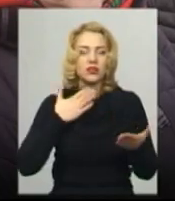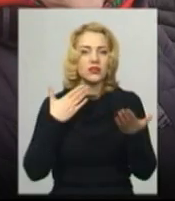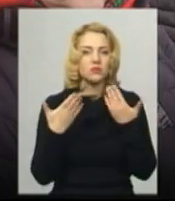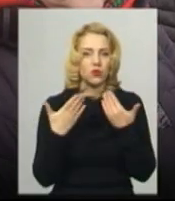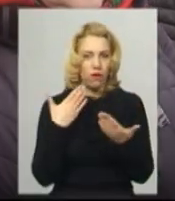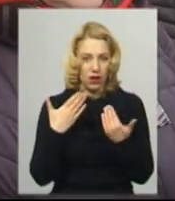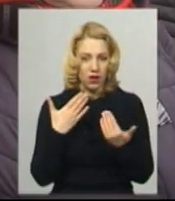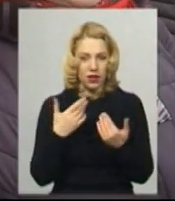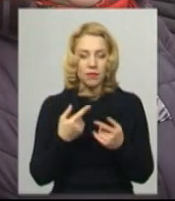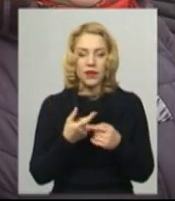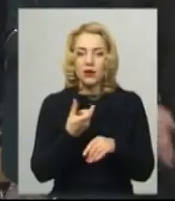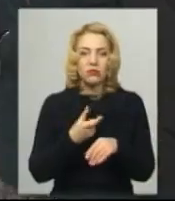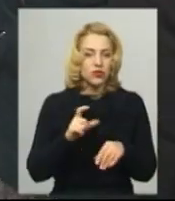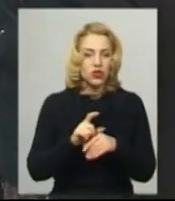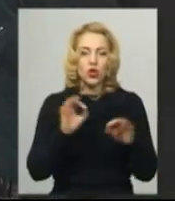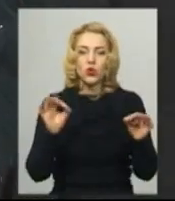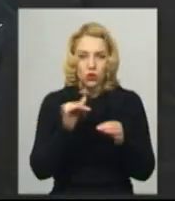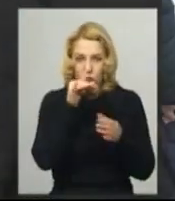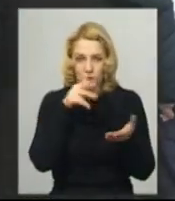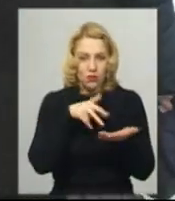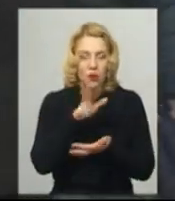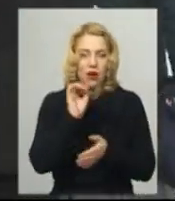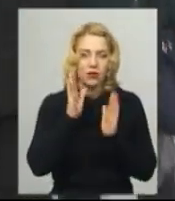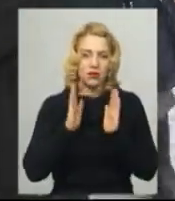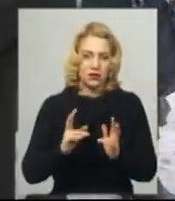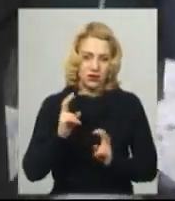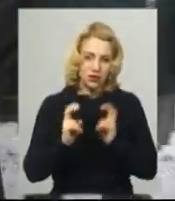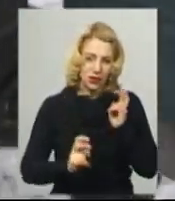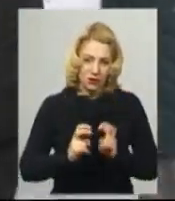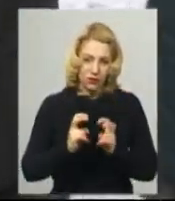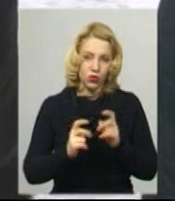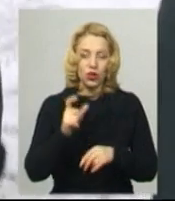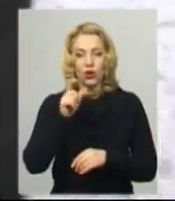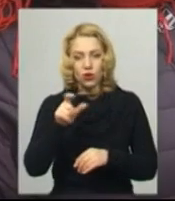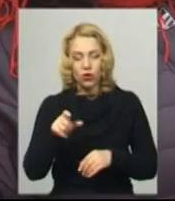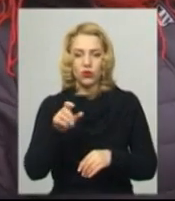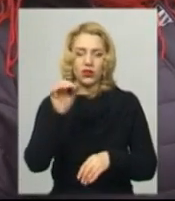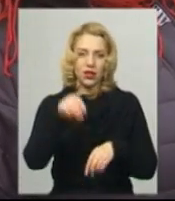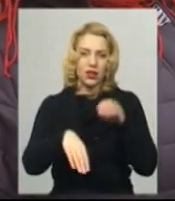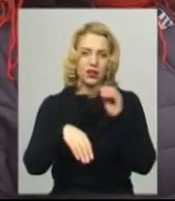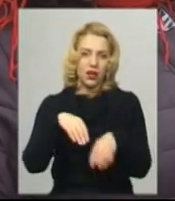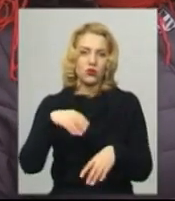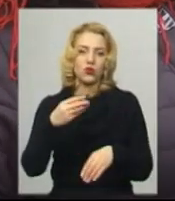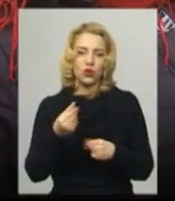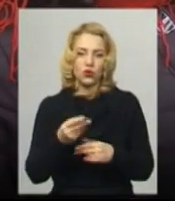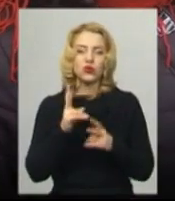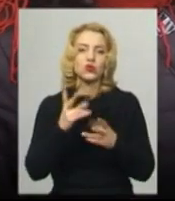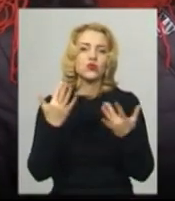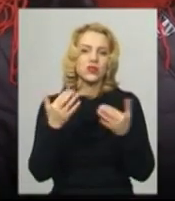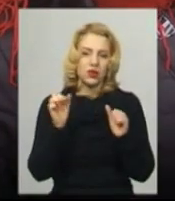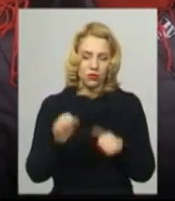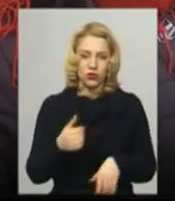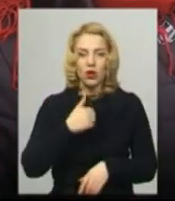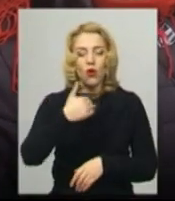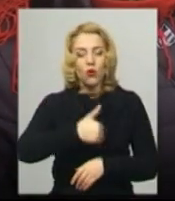більше так, ми нікуди і не ходимо. Врачани виходять після служби та кидають у коробку, хто скільки може. Я дуже хочу подякувати всім